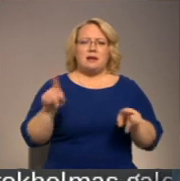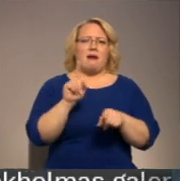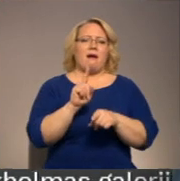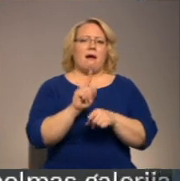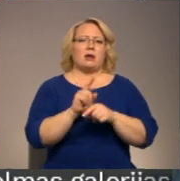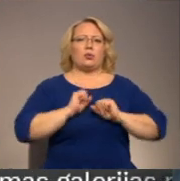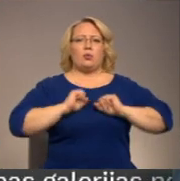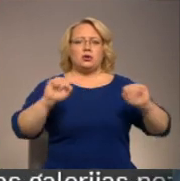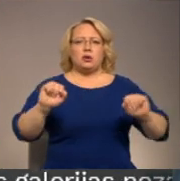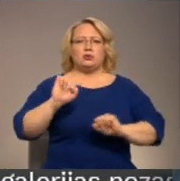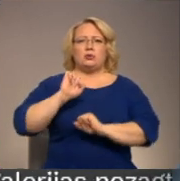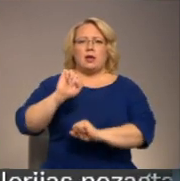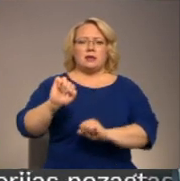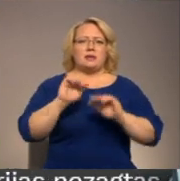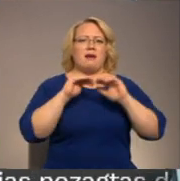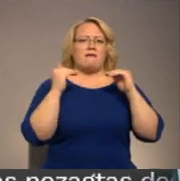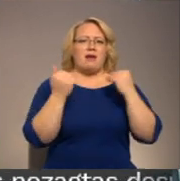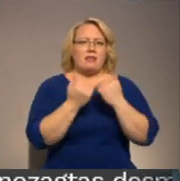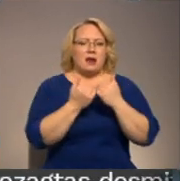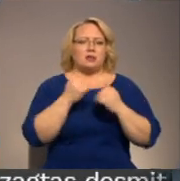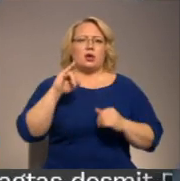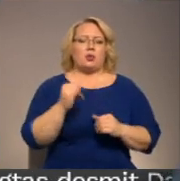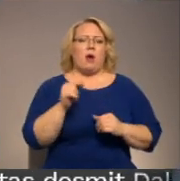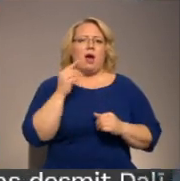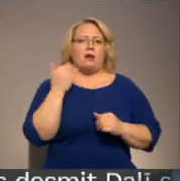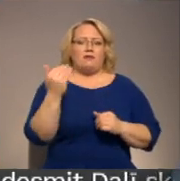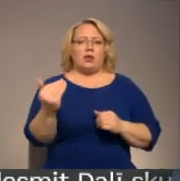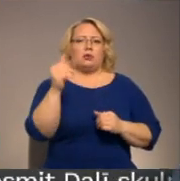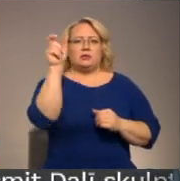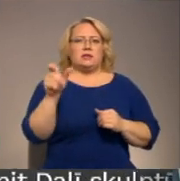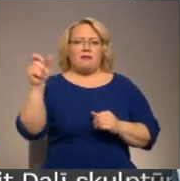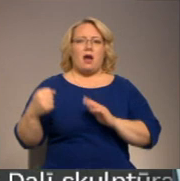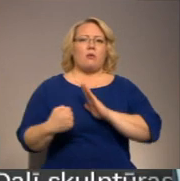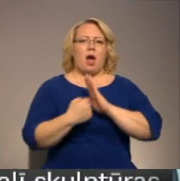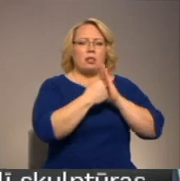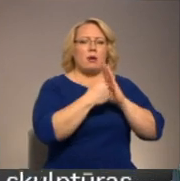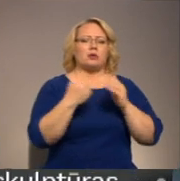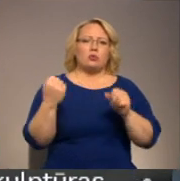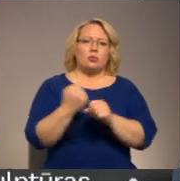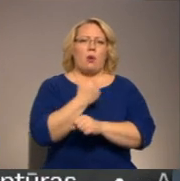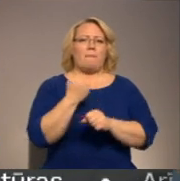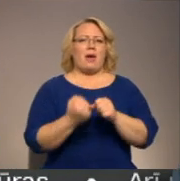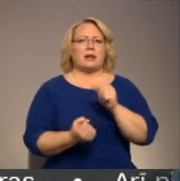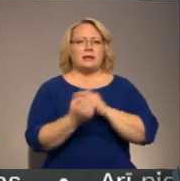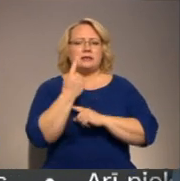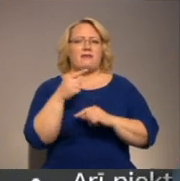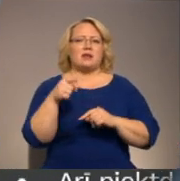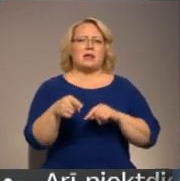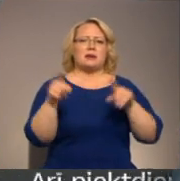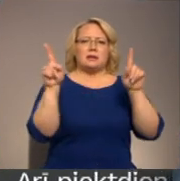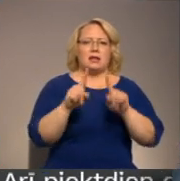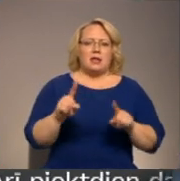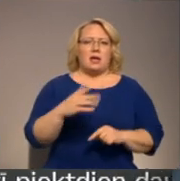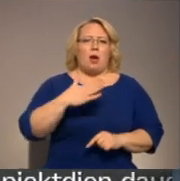gan drošības un aizsardzības federācijai, jo ar viņu cilvēku atbalstu. Mums tomēr izdevās tās lietas,